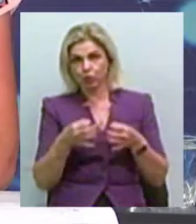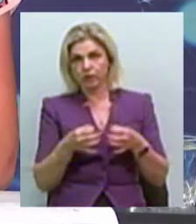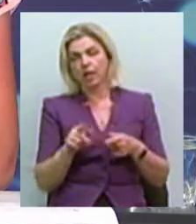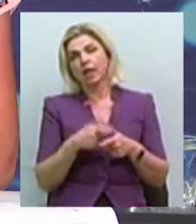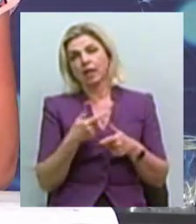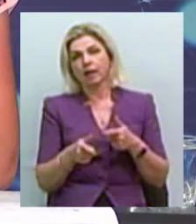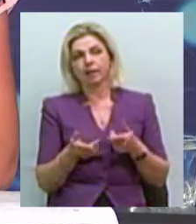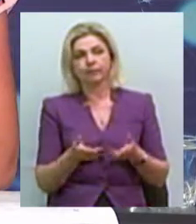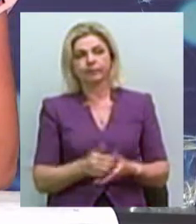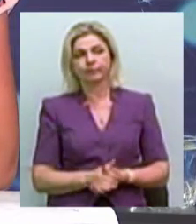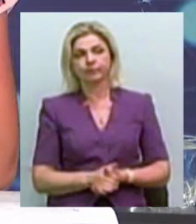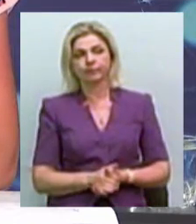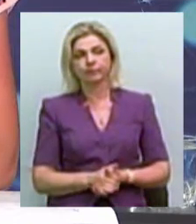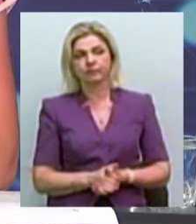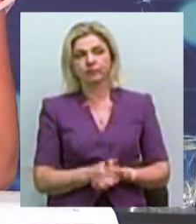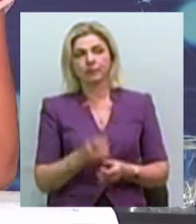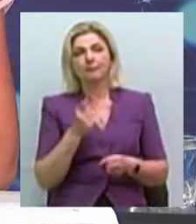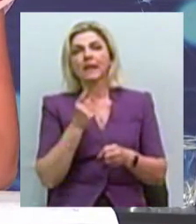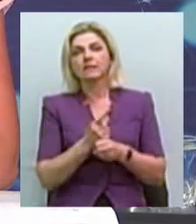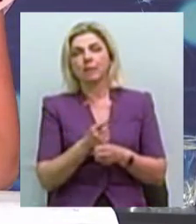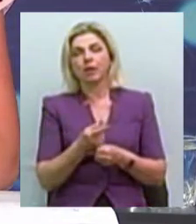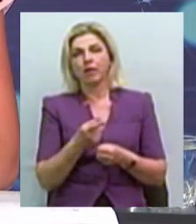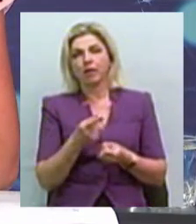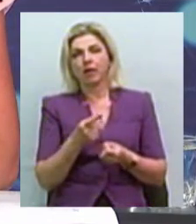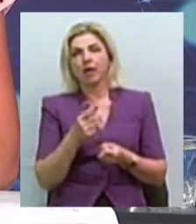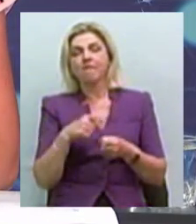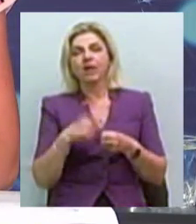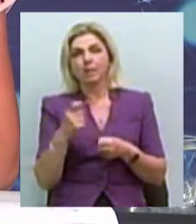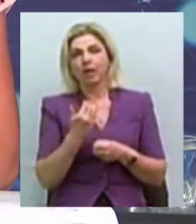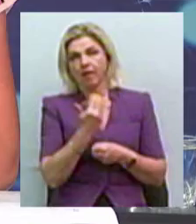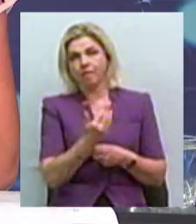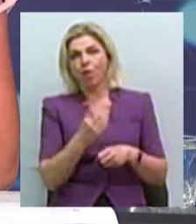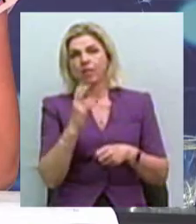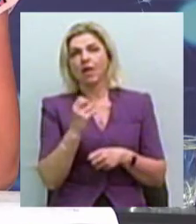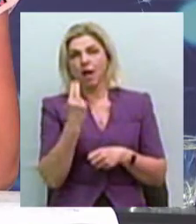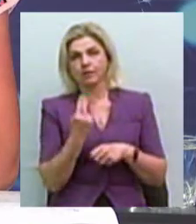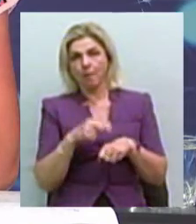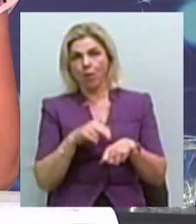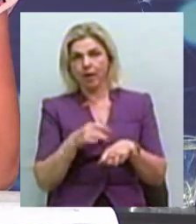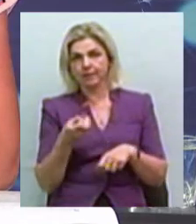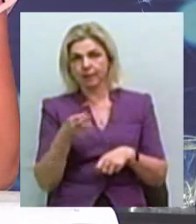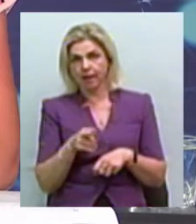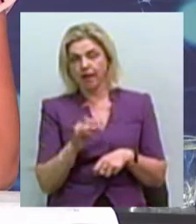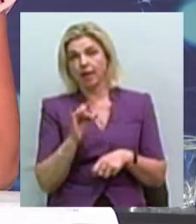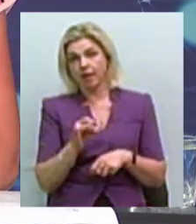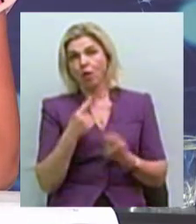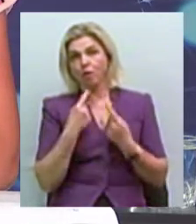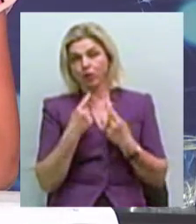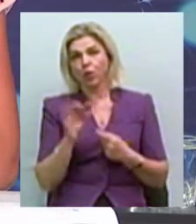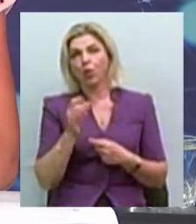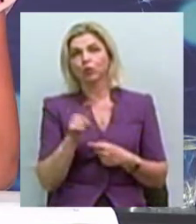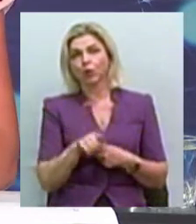заборонного припису, його виписує національна поліція. І таким чином йде мова про те, що